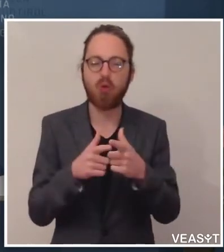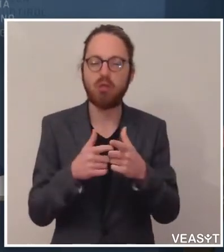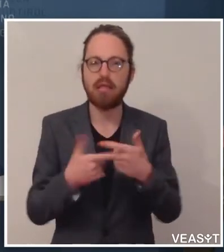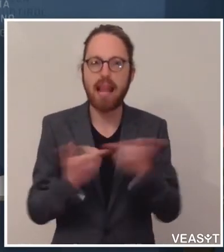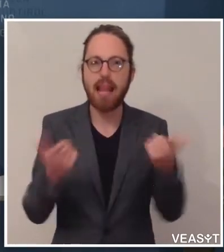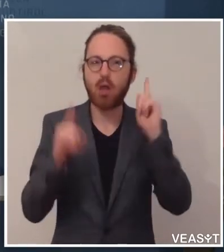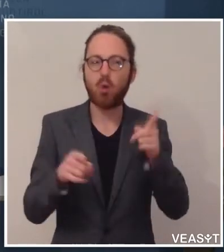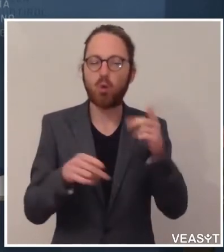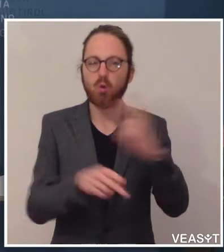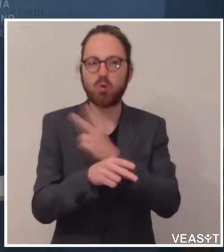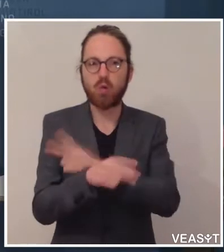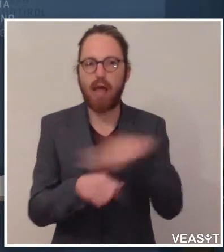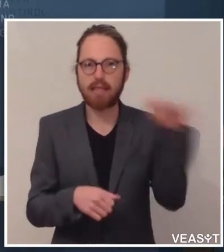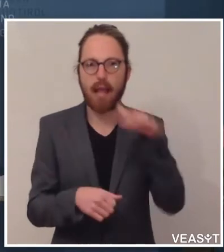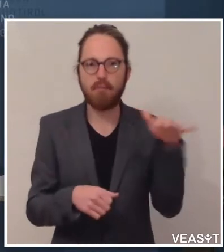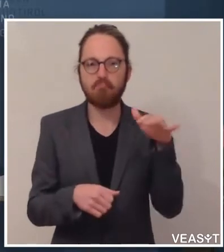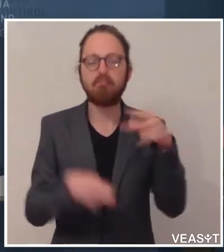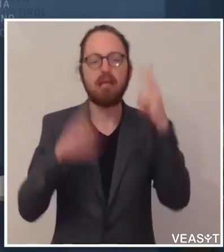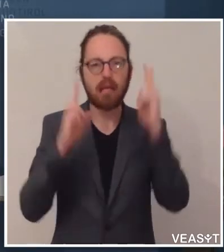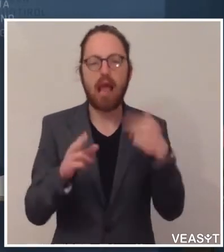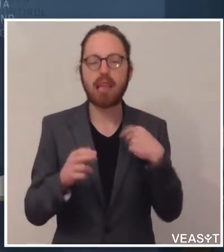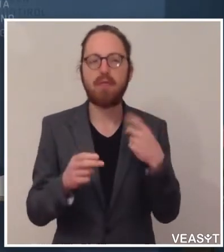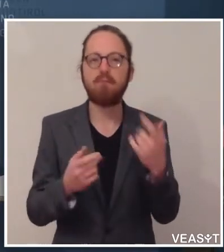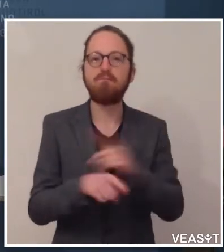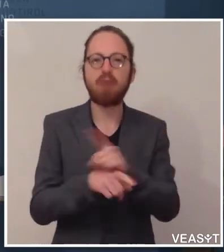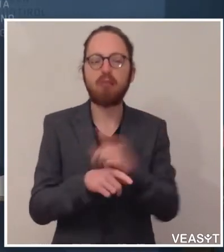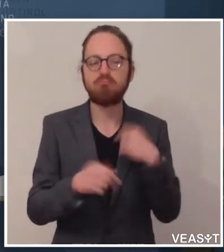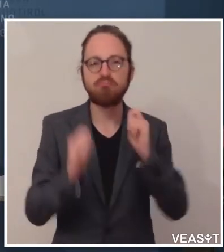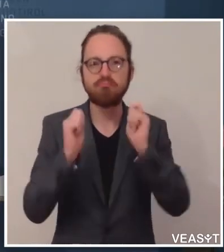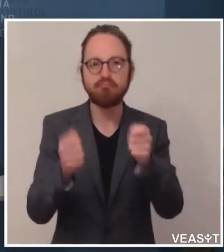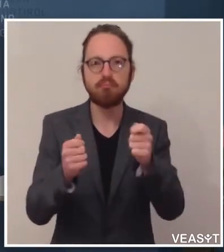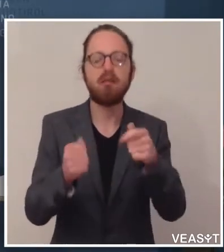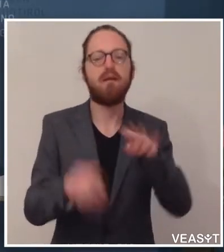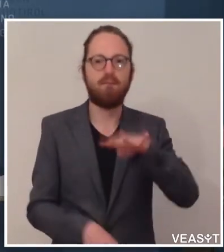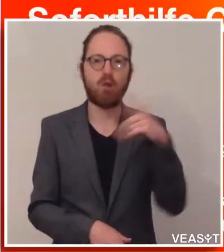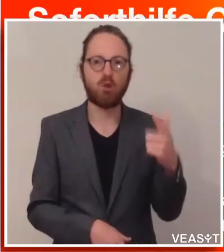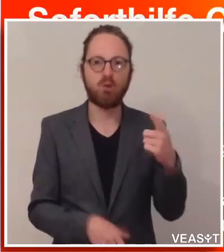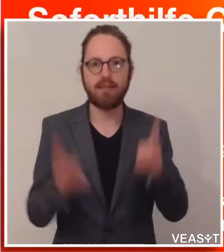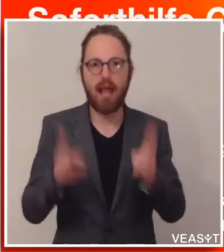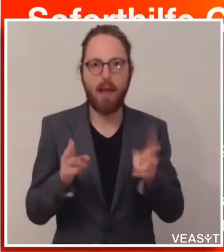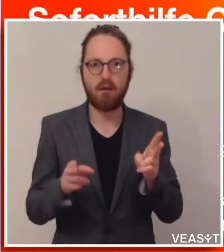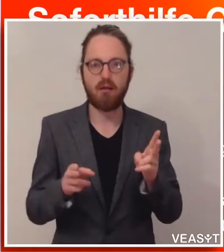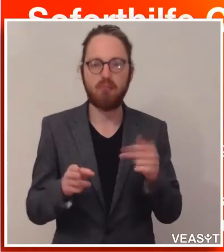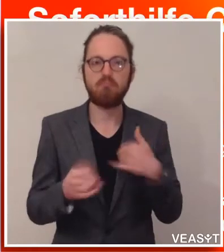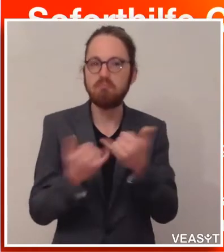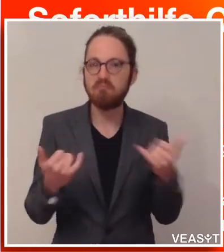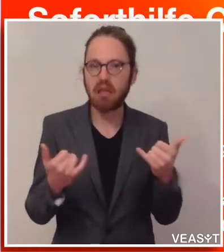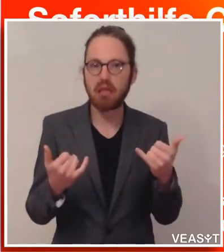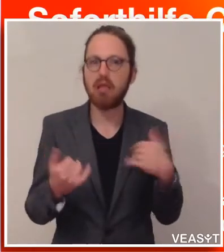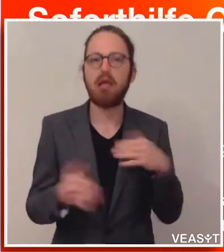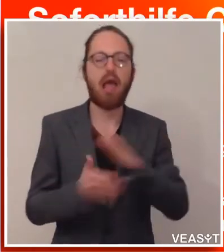Leistung ab 24. April, also ab nächste Woche. Und wie sucht man an? Mit einer einfachen E-Mail an den